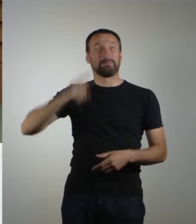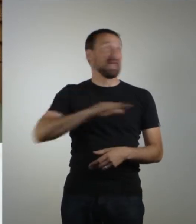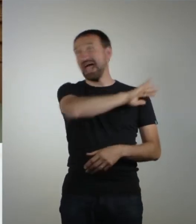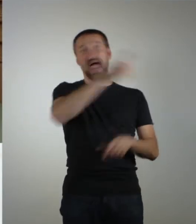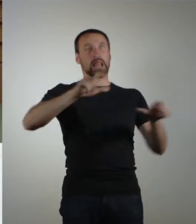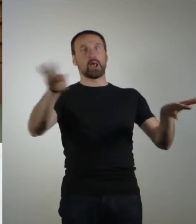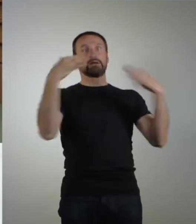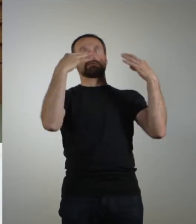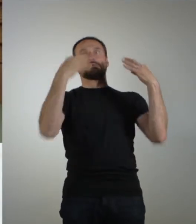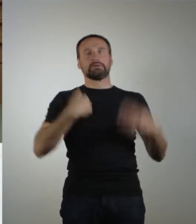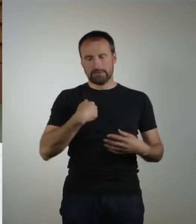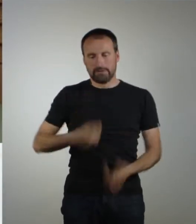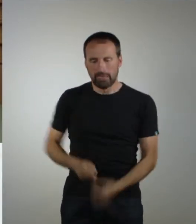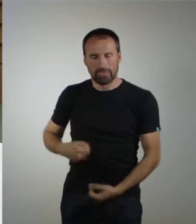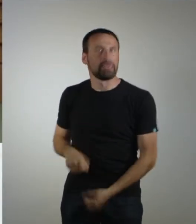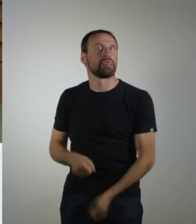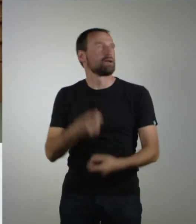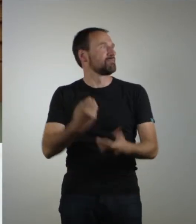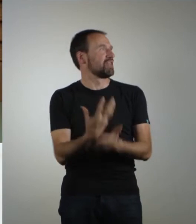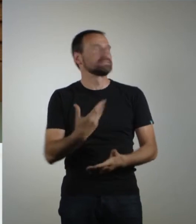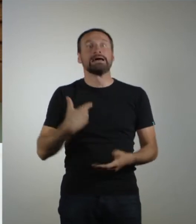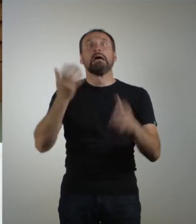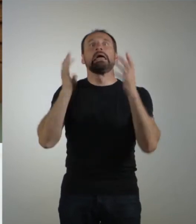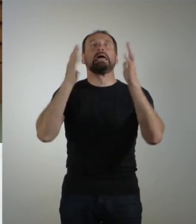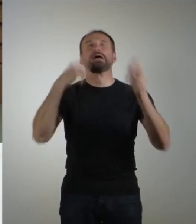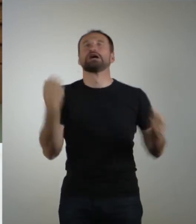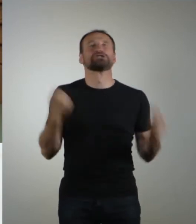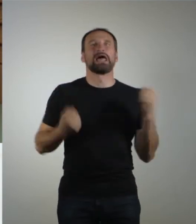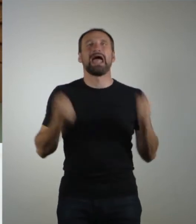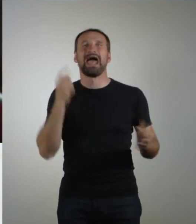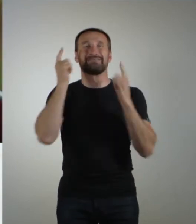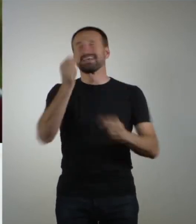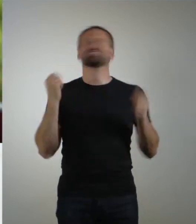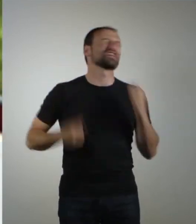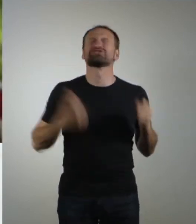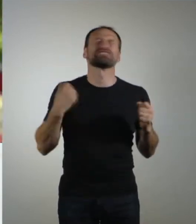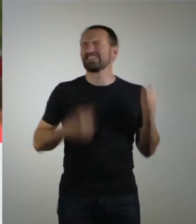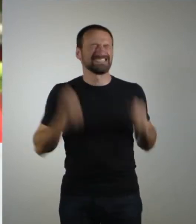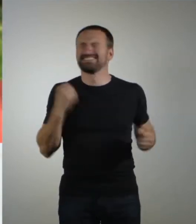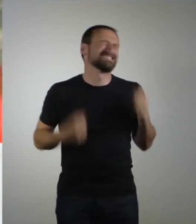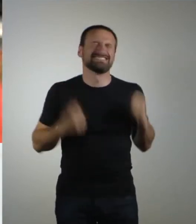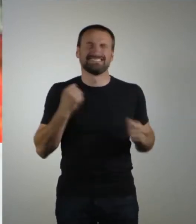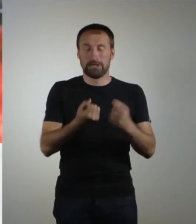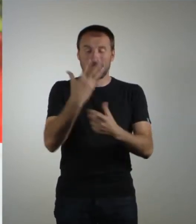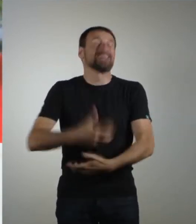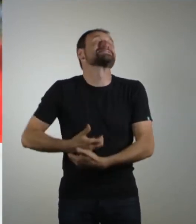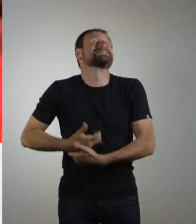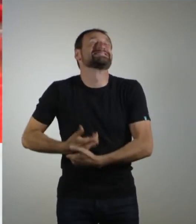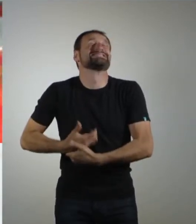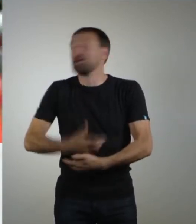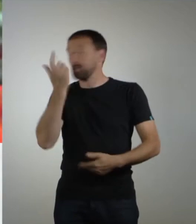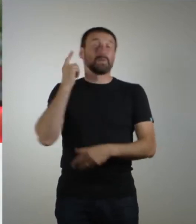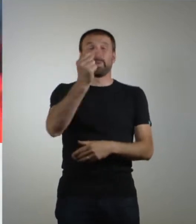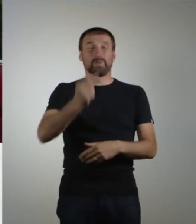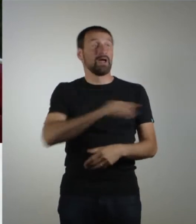alle Leute mich gesehen, wie ich gerade eine Pflanze ausbuddel! Also nix wie weg! Scheiße, scheiße, scheiße! Kim Hansmann nimmt ihre Beine mitsamt